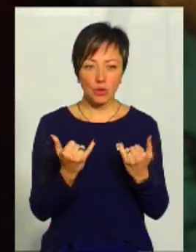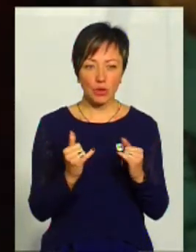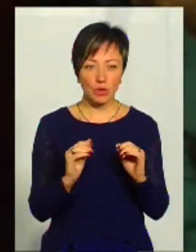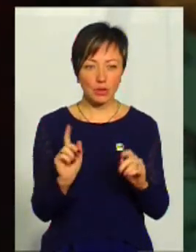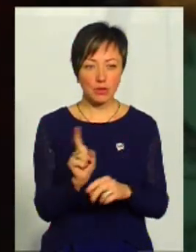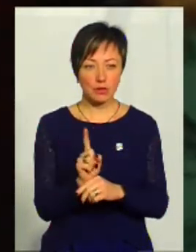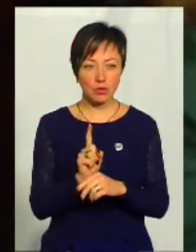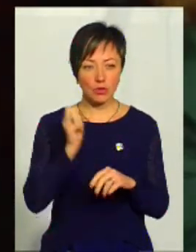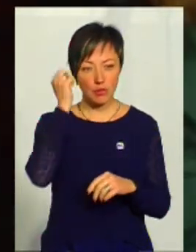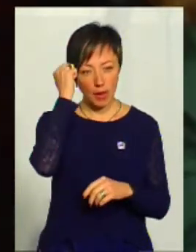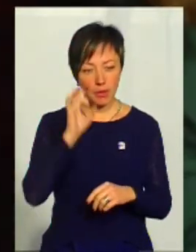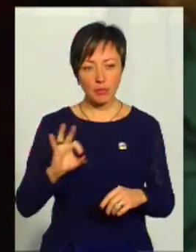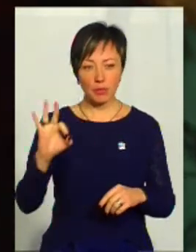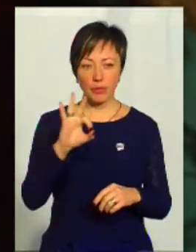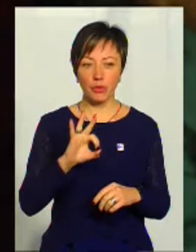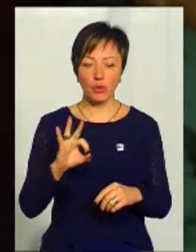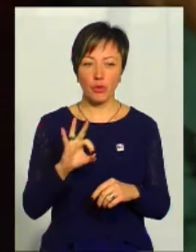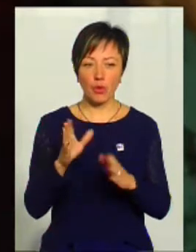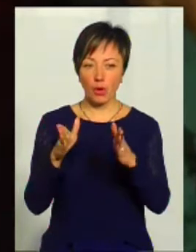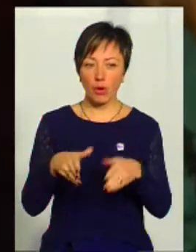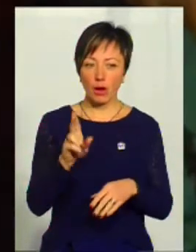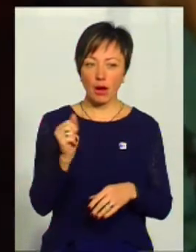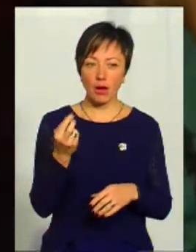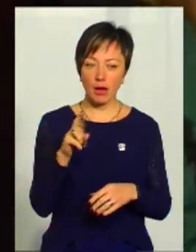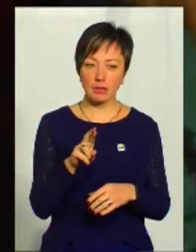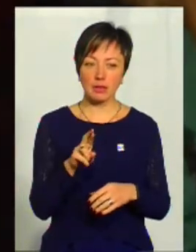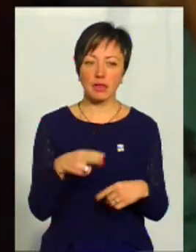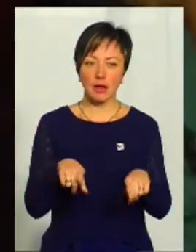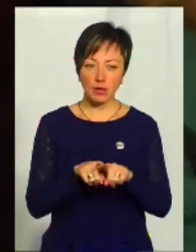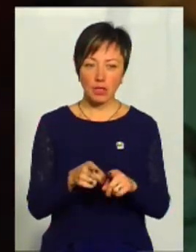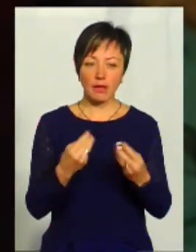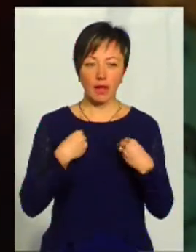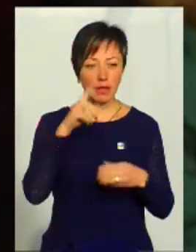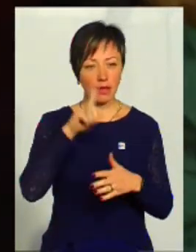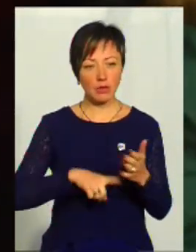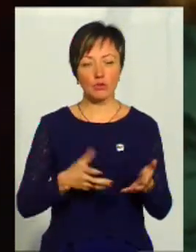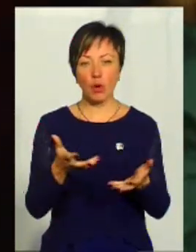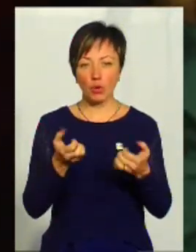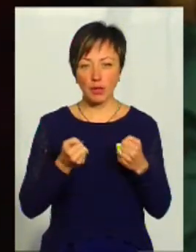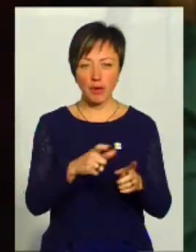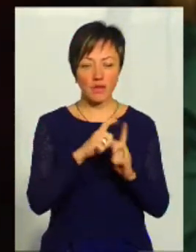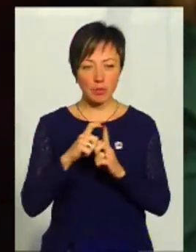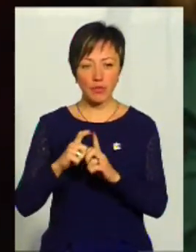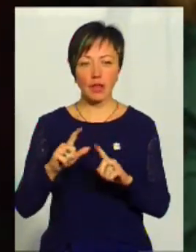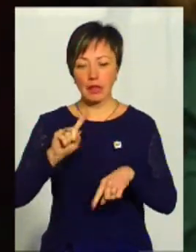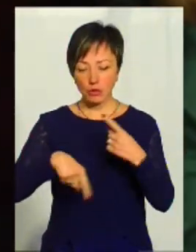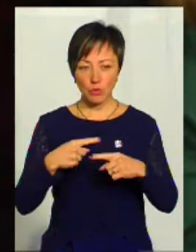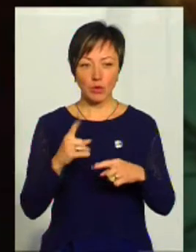свій організацій символічної. Все дає нам сподівання, що ми отримаємо відповіді. Ми всі